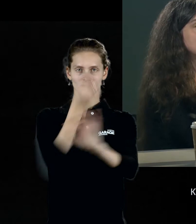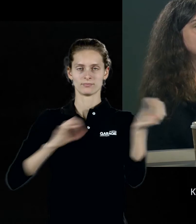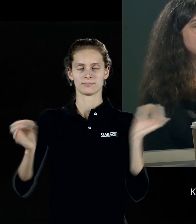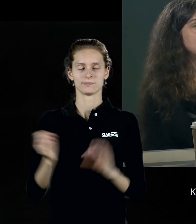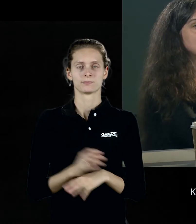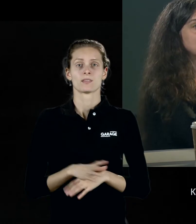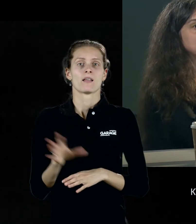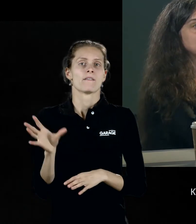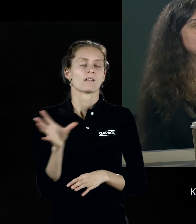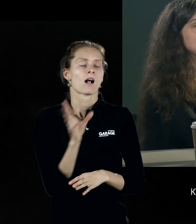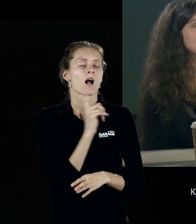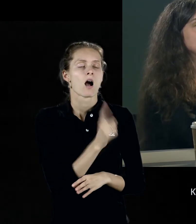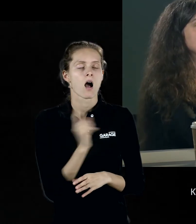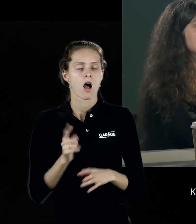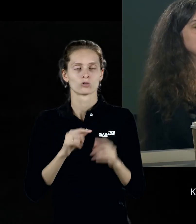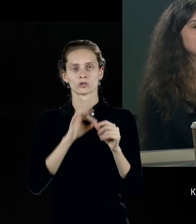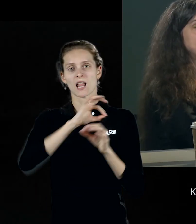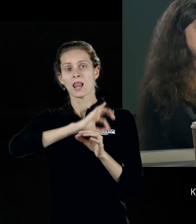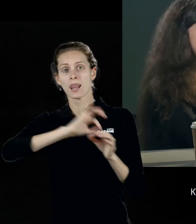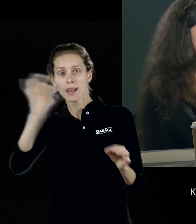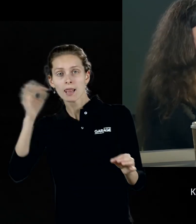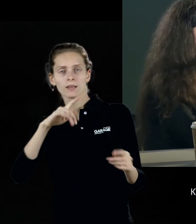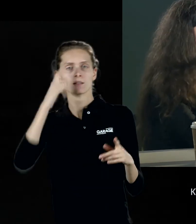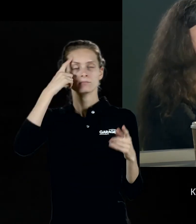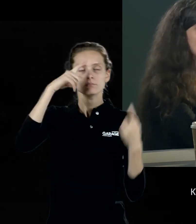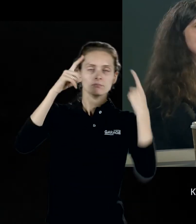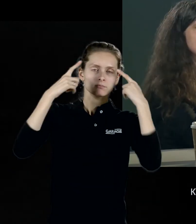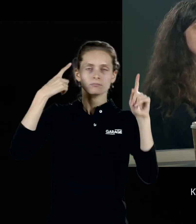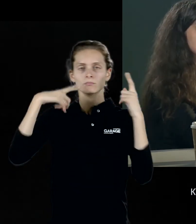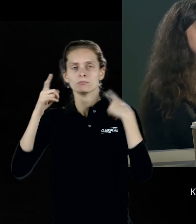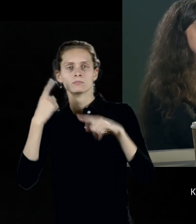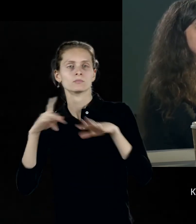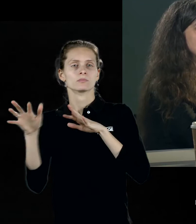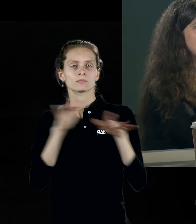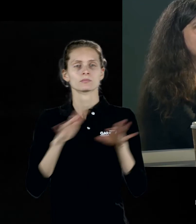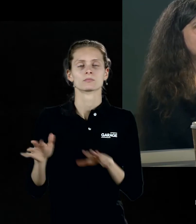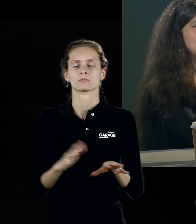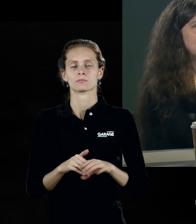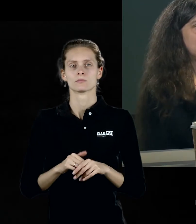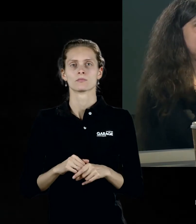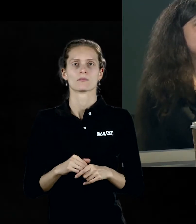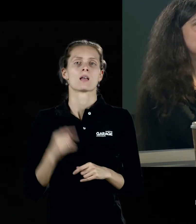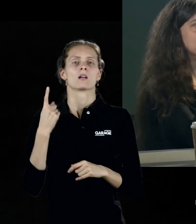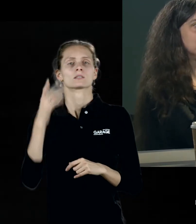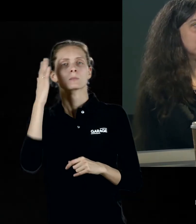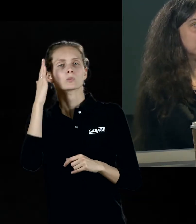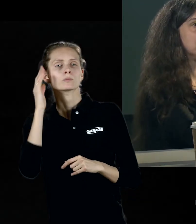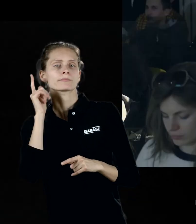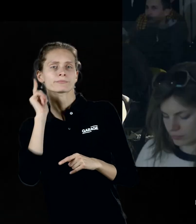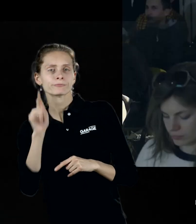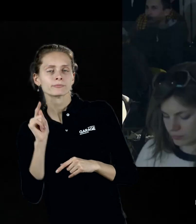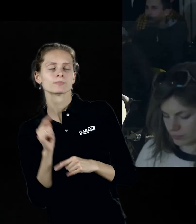конфигураций этих линий он описывал, он придумывал им сюжеты, что один способ